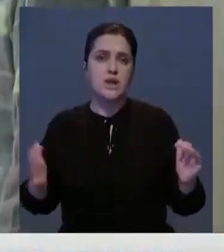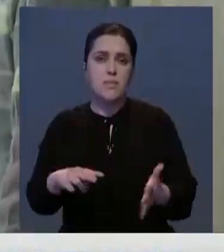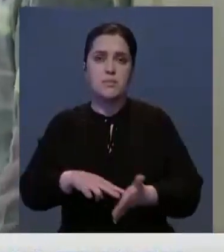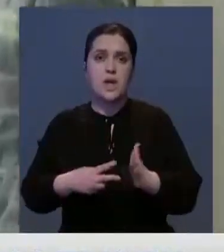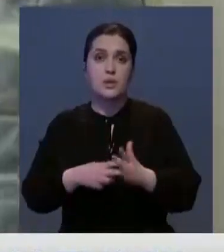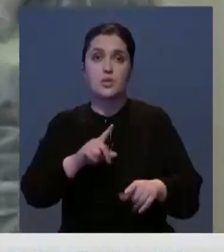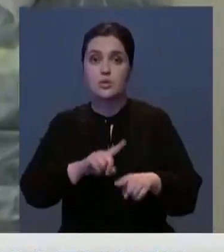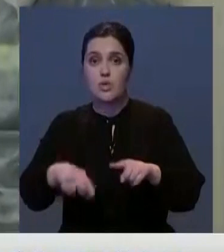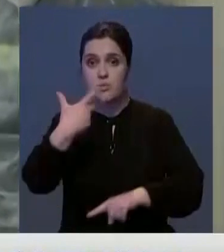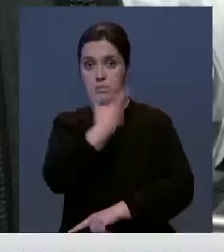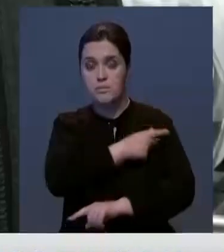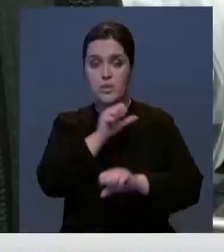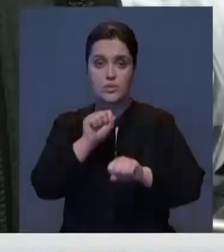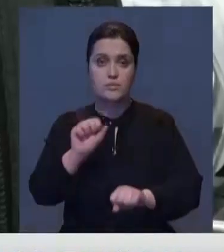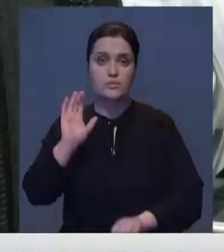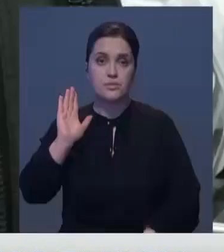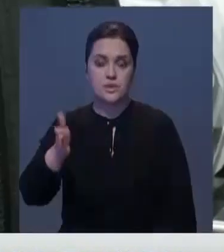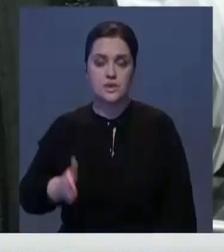планирует ускорить темпы вакцинации.